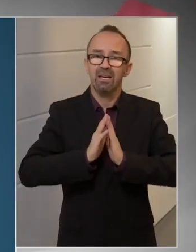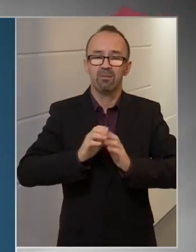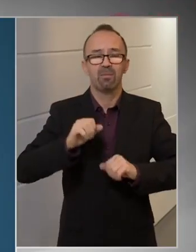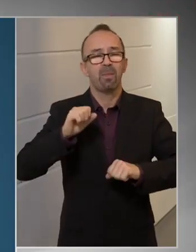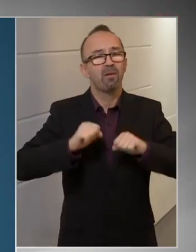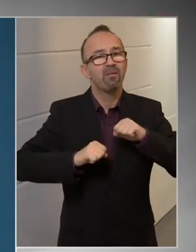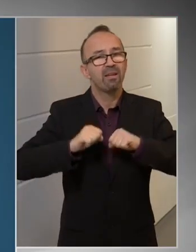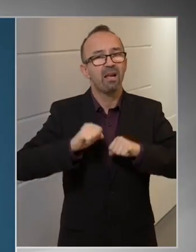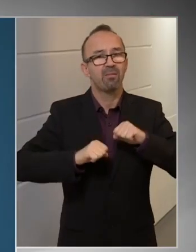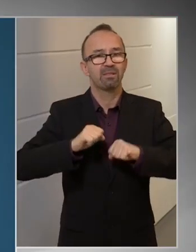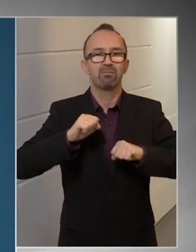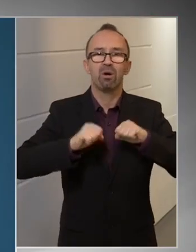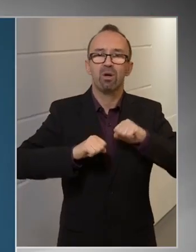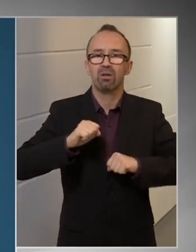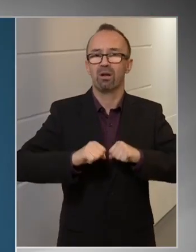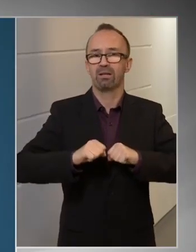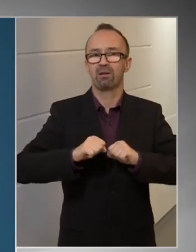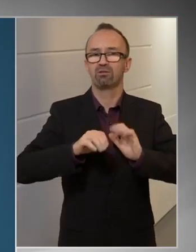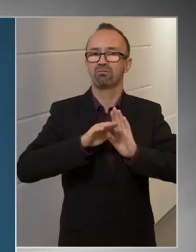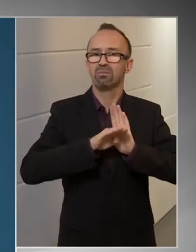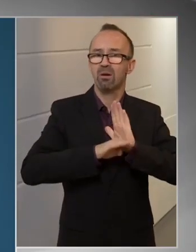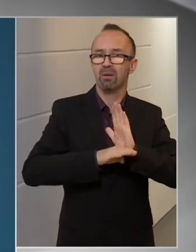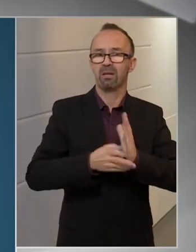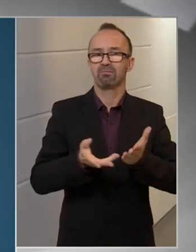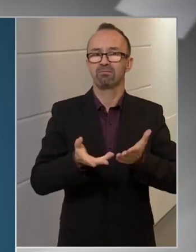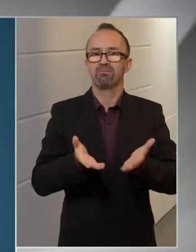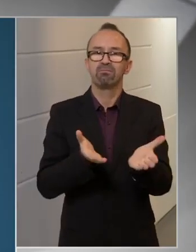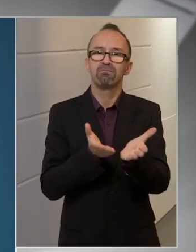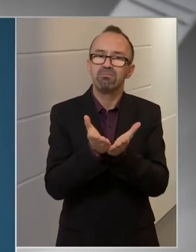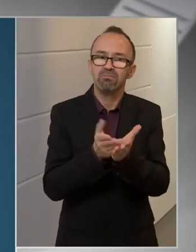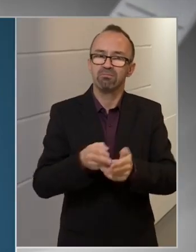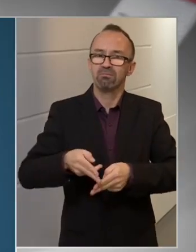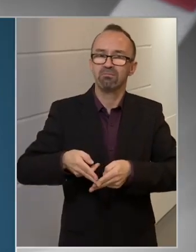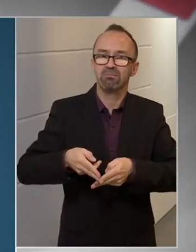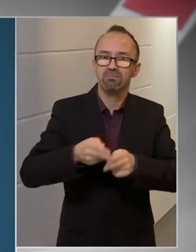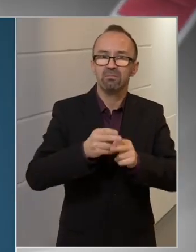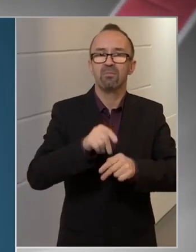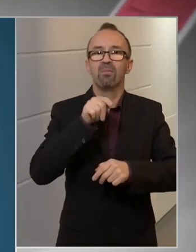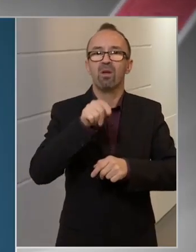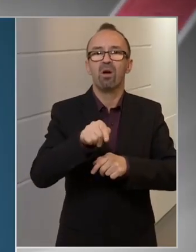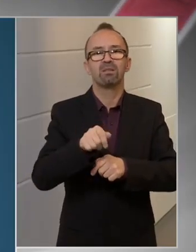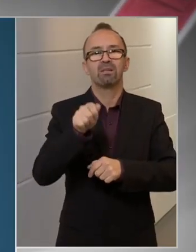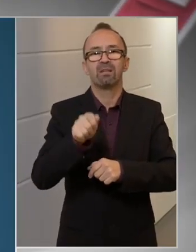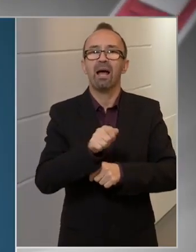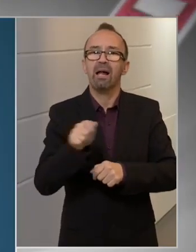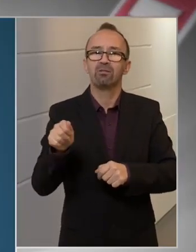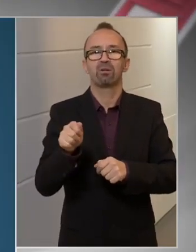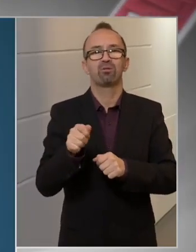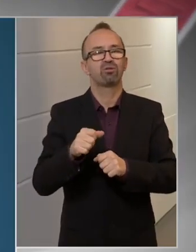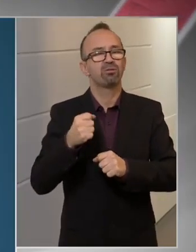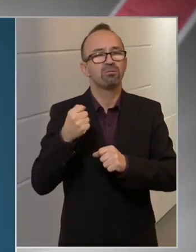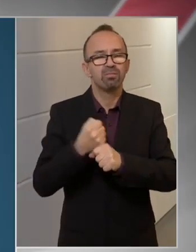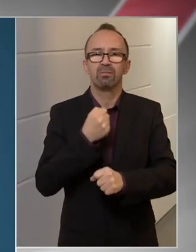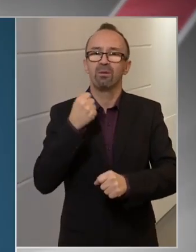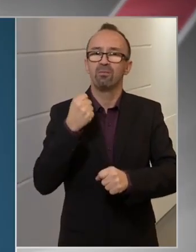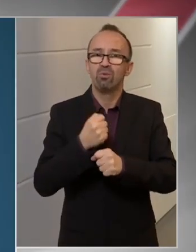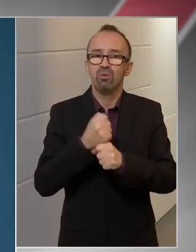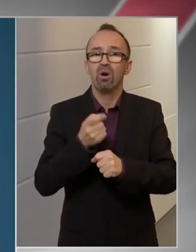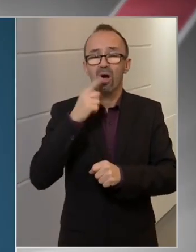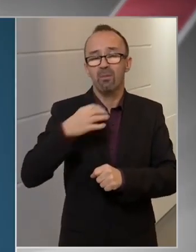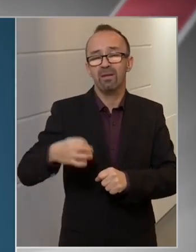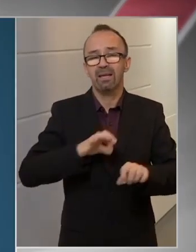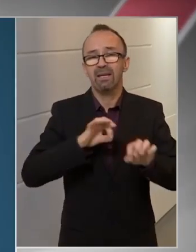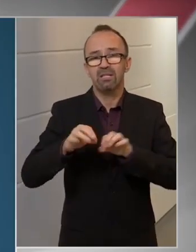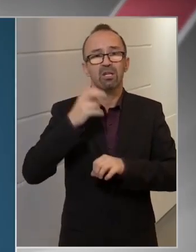fegyelmezett magatartásunkkal szolgáljuk mi is azt az áldozatos megfeszített munkát, amit